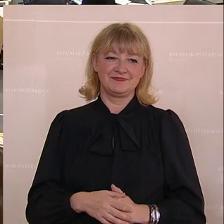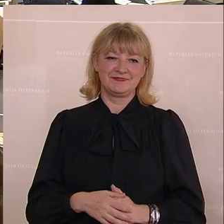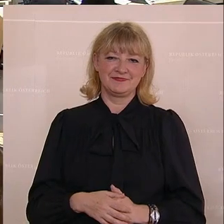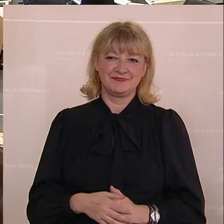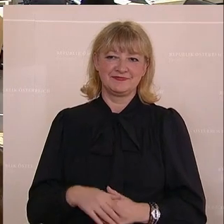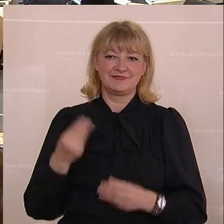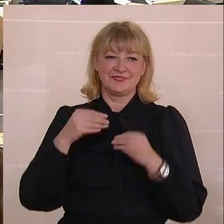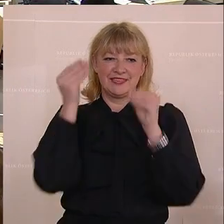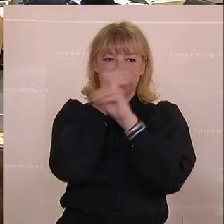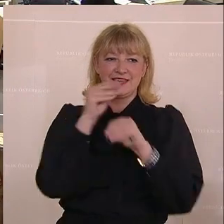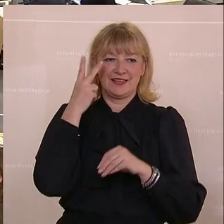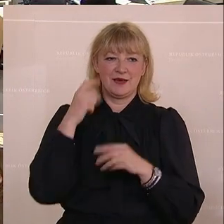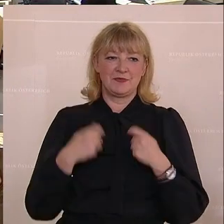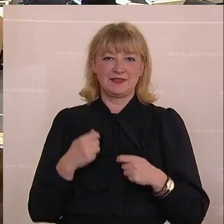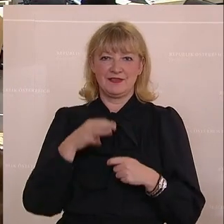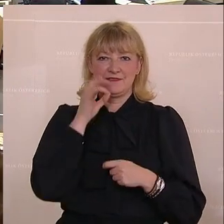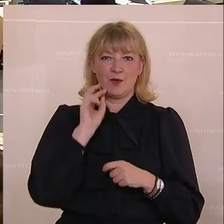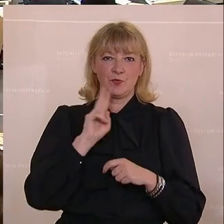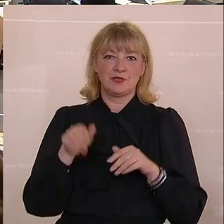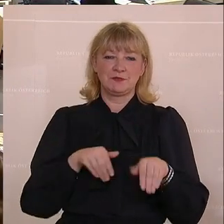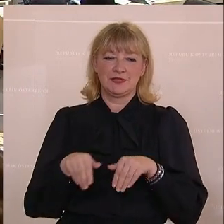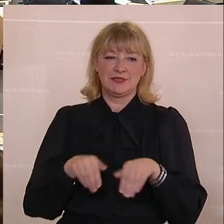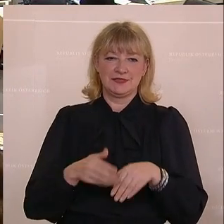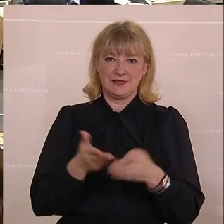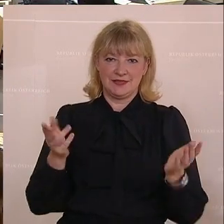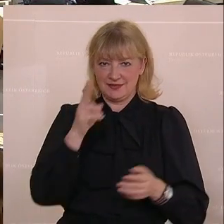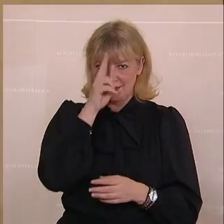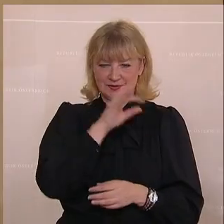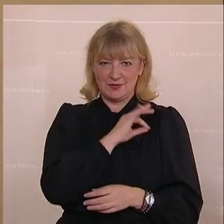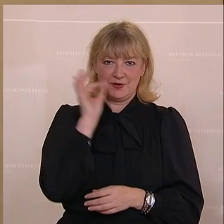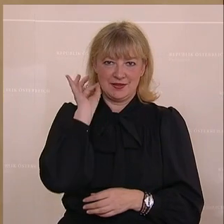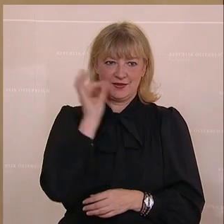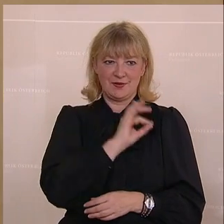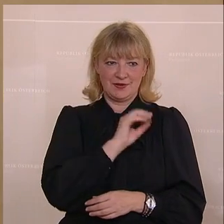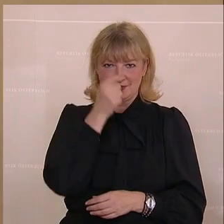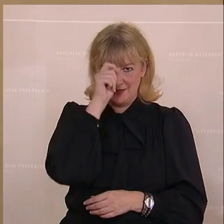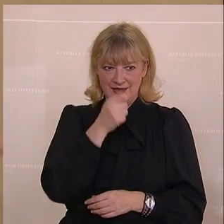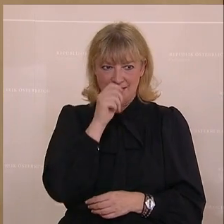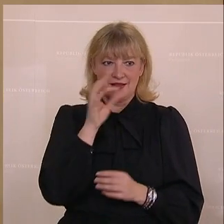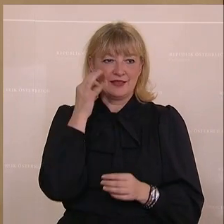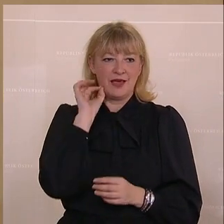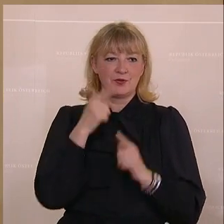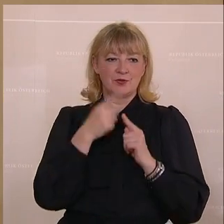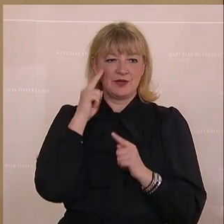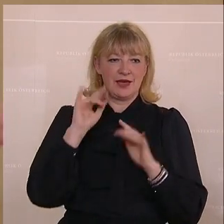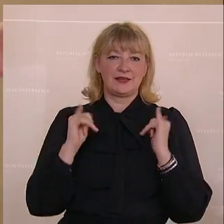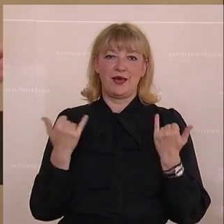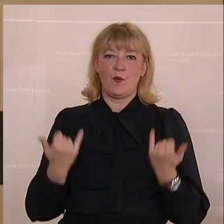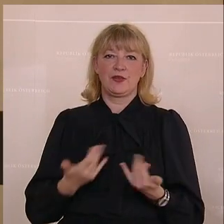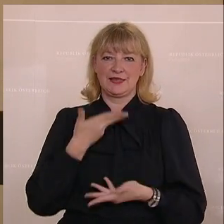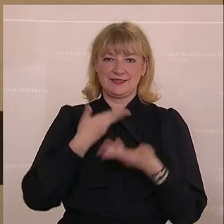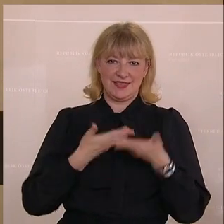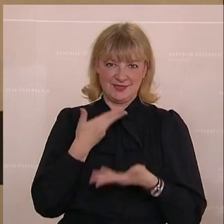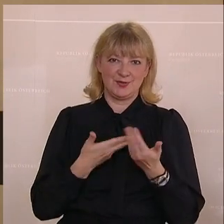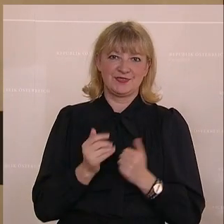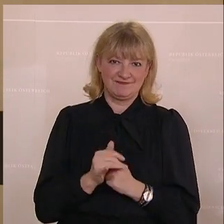Am Wort ist nun Michael Hammer von der ÖVP. Herr Bundesminister, geschätzte Kolleginnen und Kollegen, sehr geehrte Damen und Herren. Ja, die heutige Sitzung, und das ist